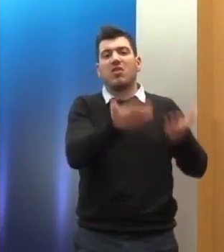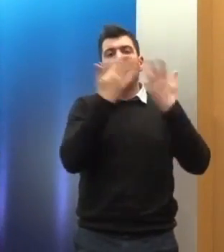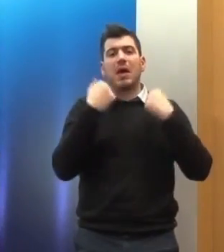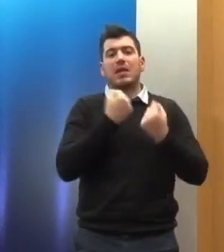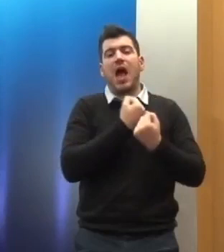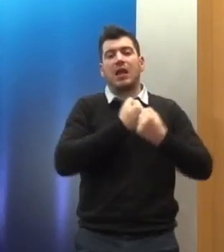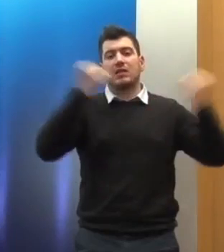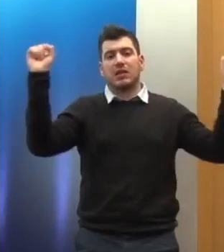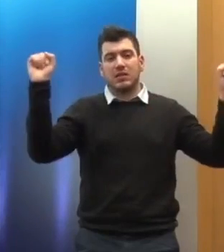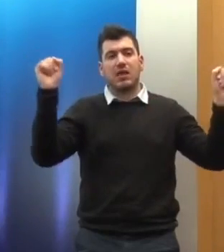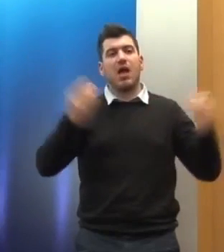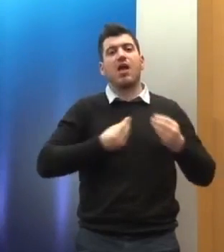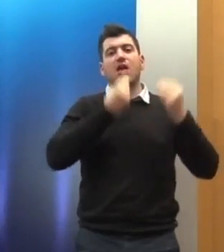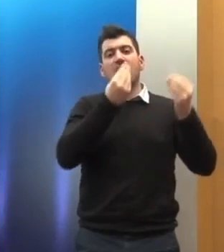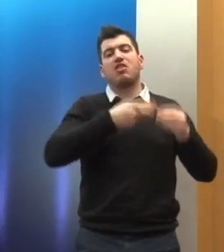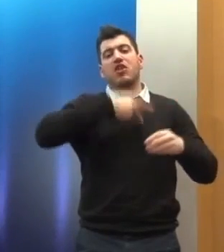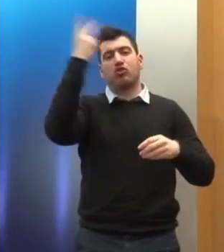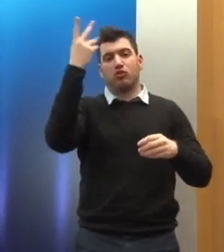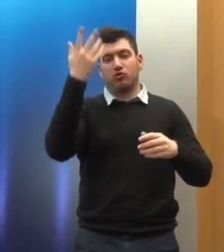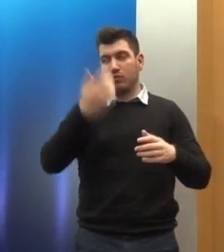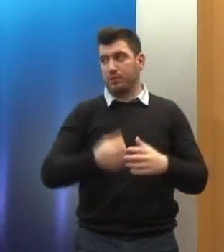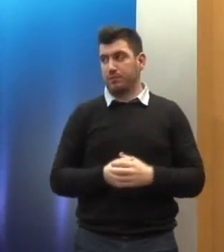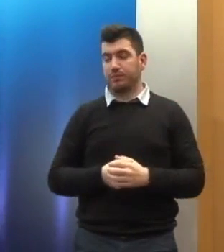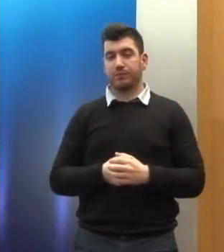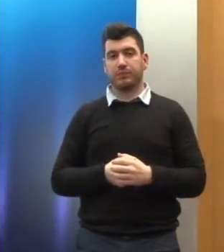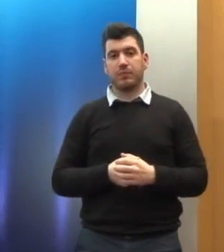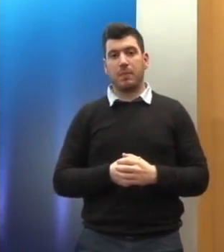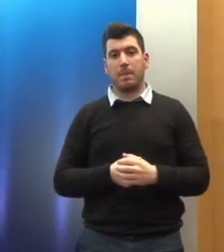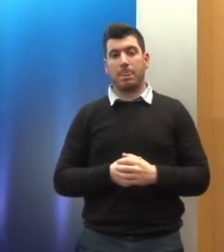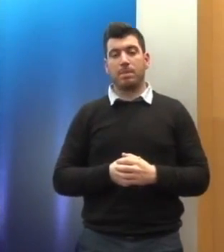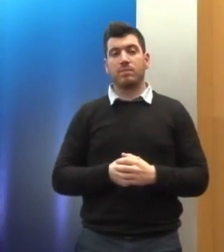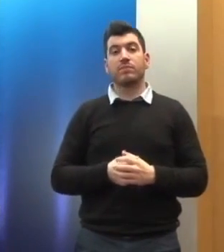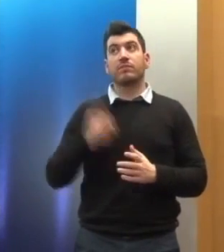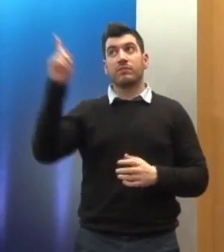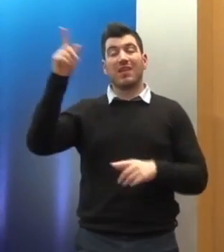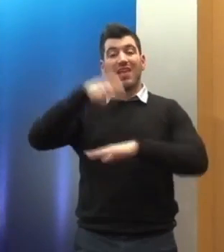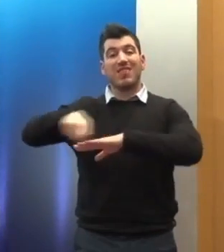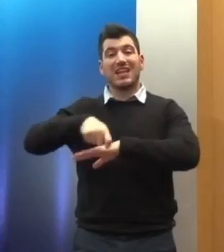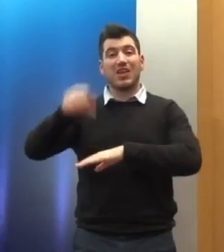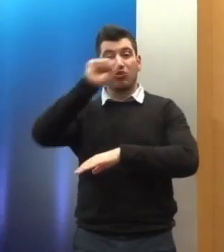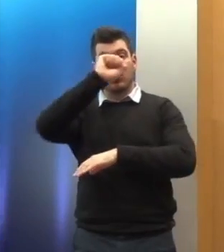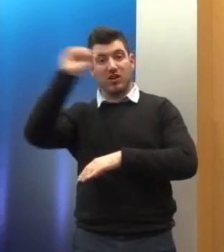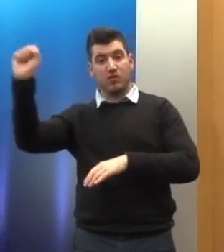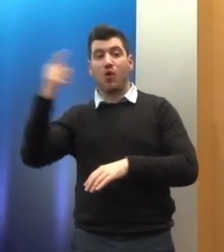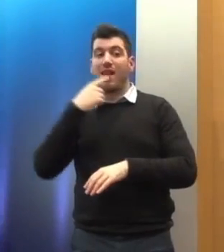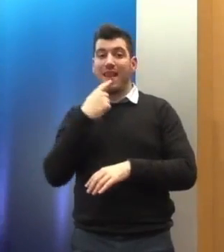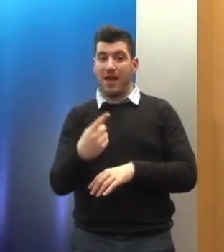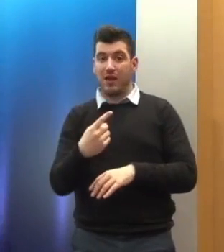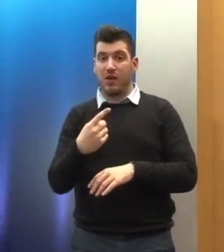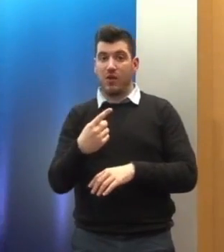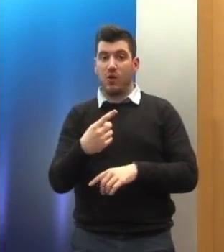δικαιοδοσιών σε κάθε περίπτωση όμως η θέση του δικαστήριου Στρασβούργου είναι ότι η χώρα